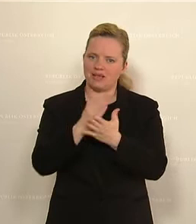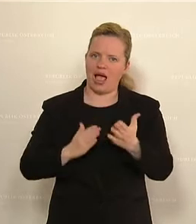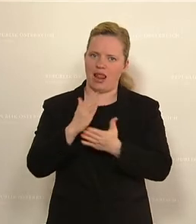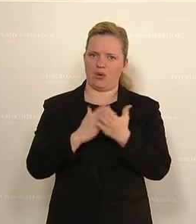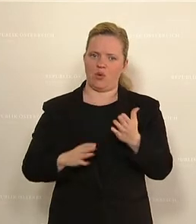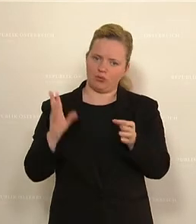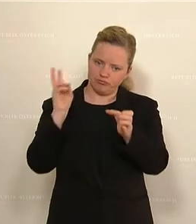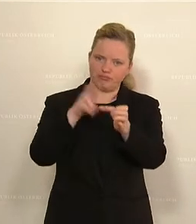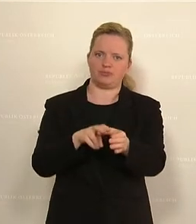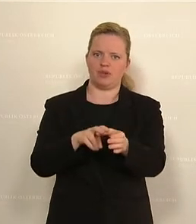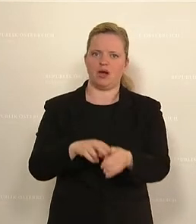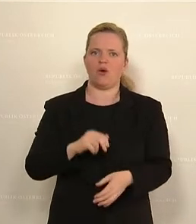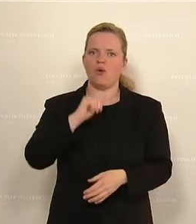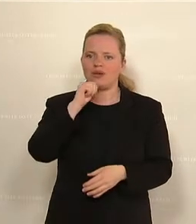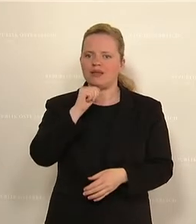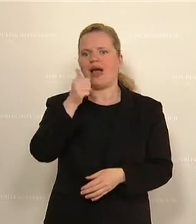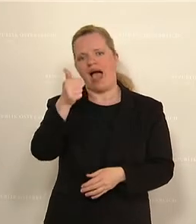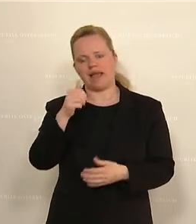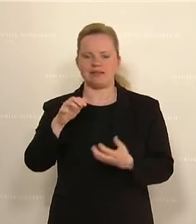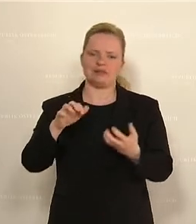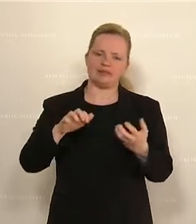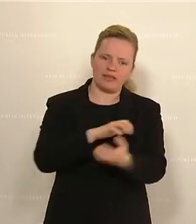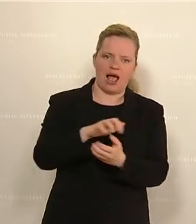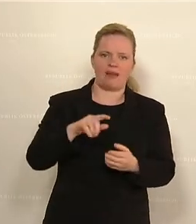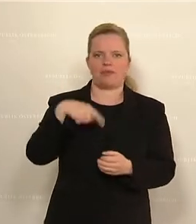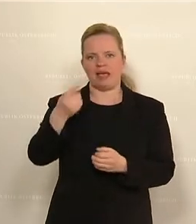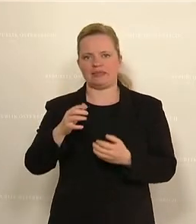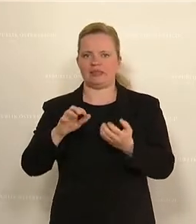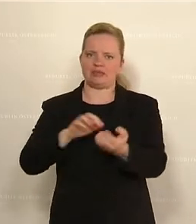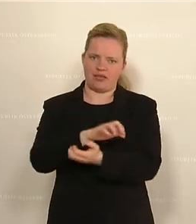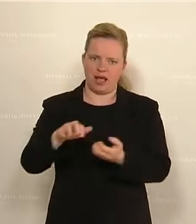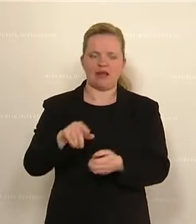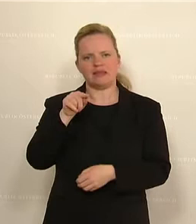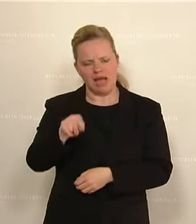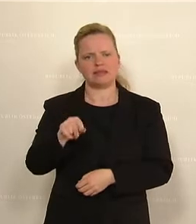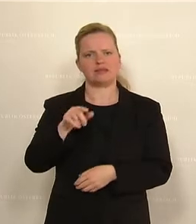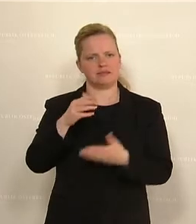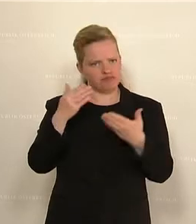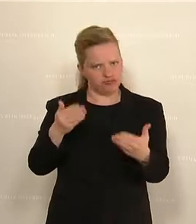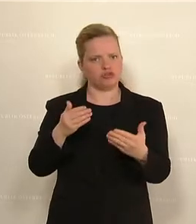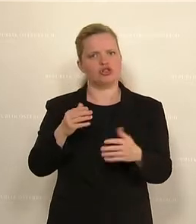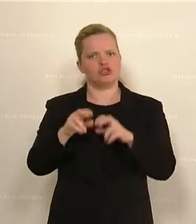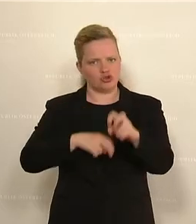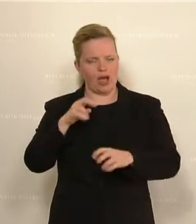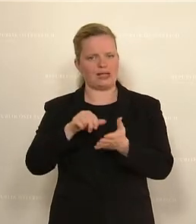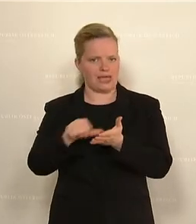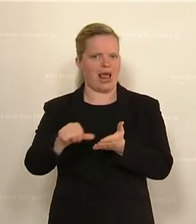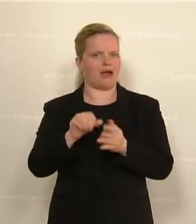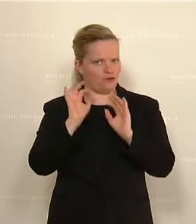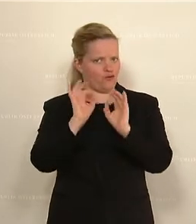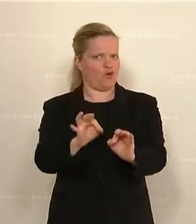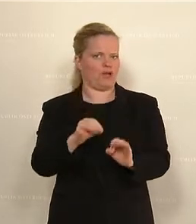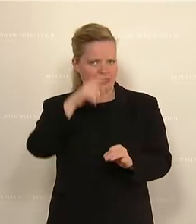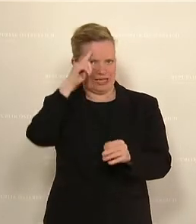Skandal nach dem anderen zu produzieren. Das wäre eigentlich im Sinne der Steuerzahlerinnen und Steuerzahler, meine sehr verehrten Damen